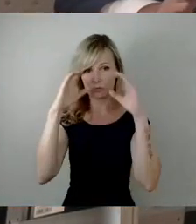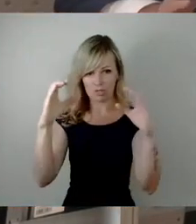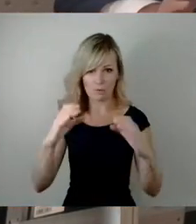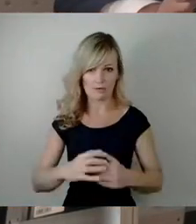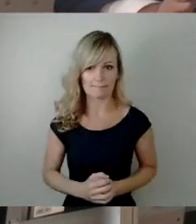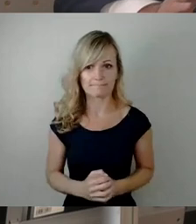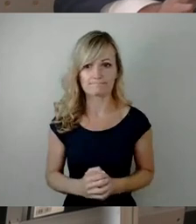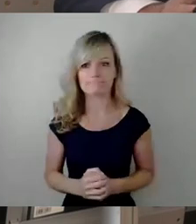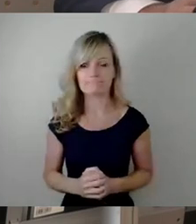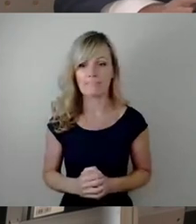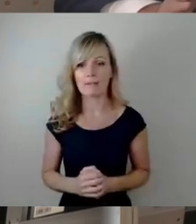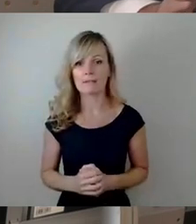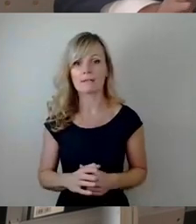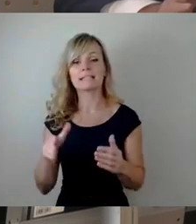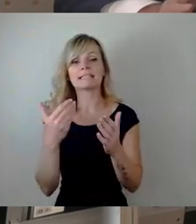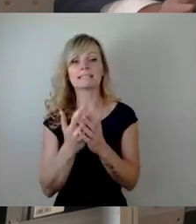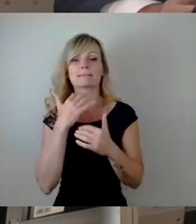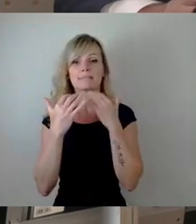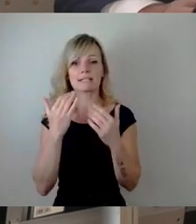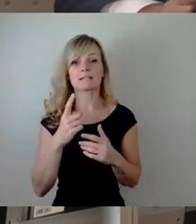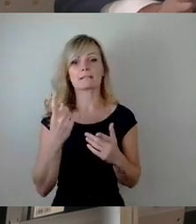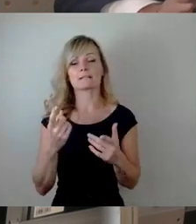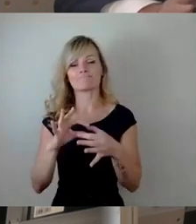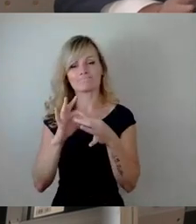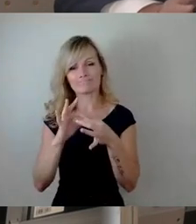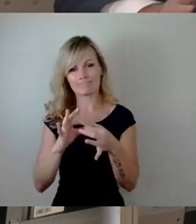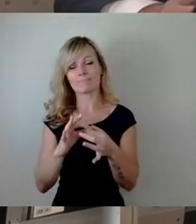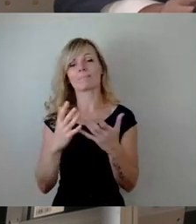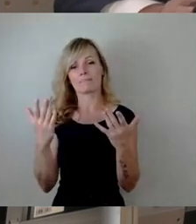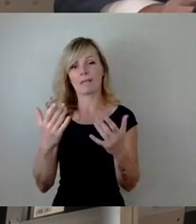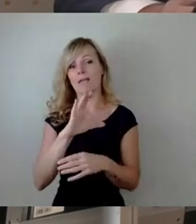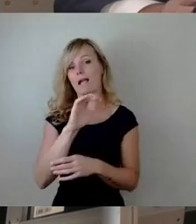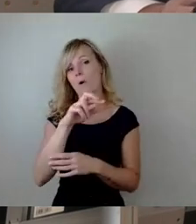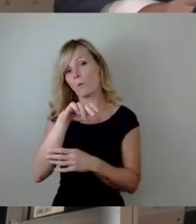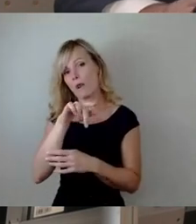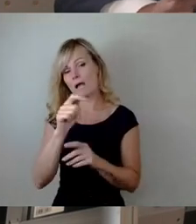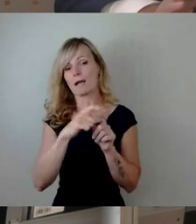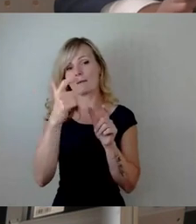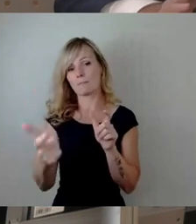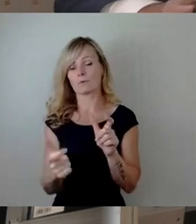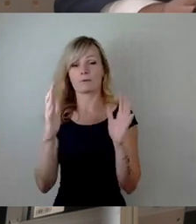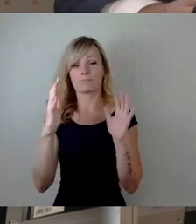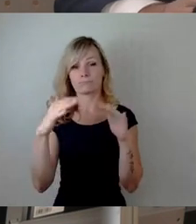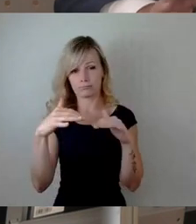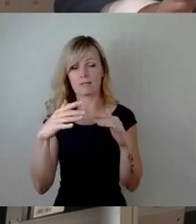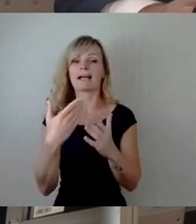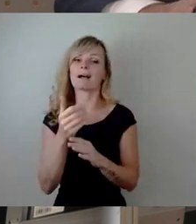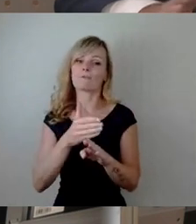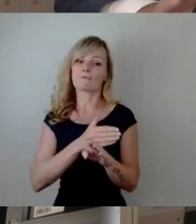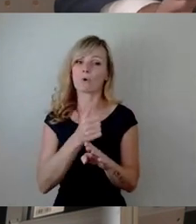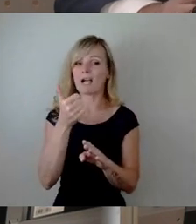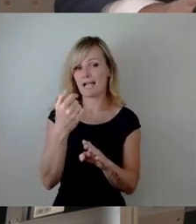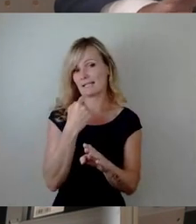Lassen Sie mich bei diesem Bericht zum Einsturz der Corolla-Brücke eines voranstellen. Es wurde zwar schon oft